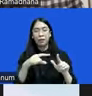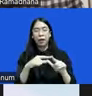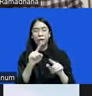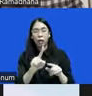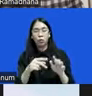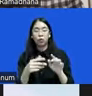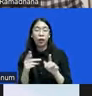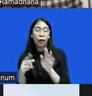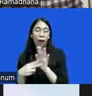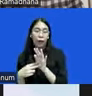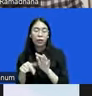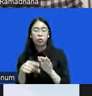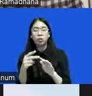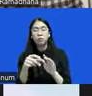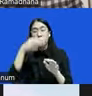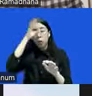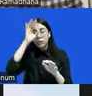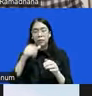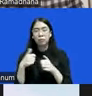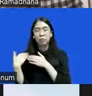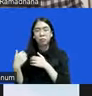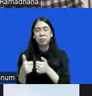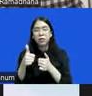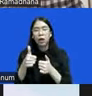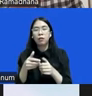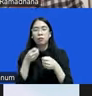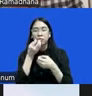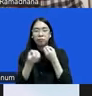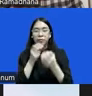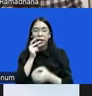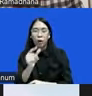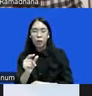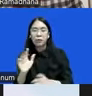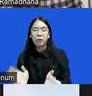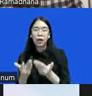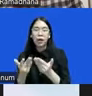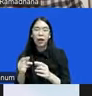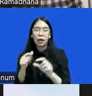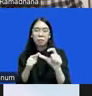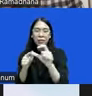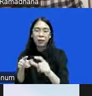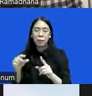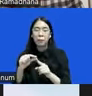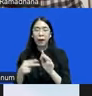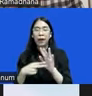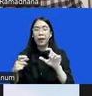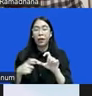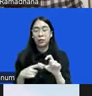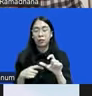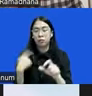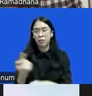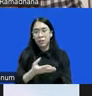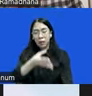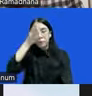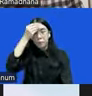bahwa kepolisian berwenang untuk memberikan rekomendasi pengangkatan penyidik pegawai negeri sipil. Di mana kalau kita tahu salah